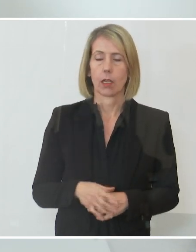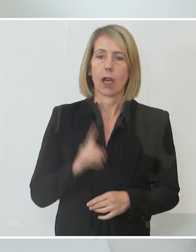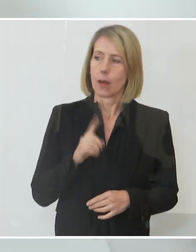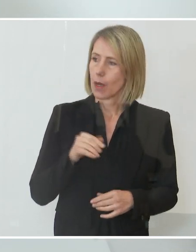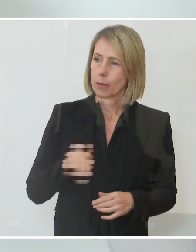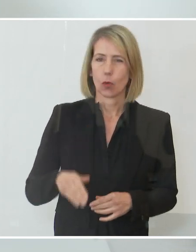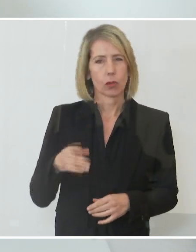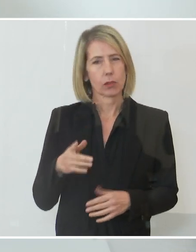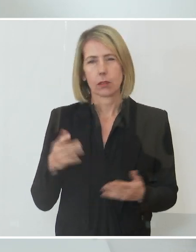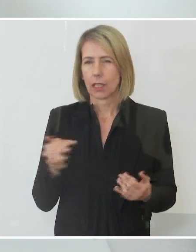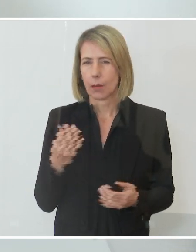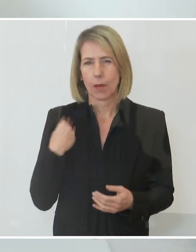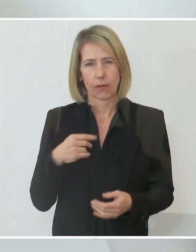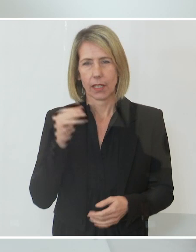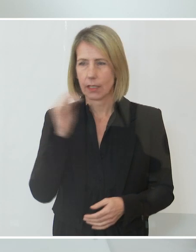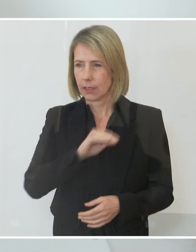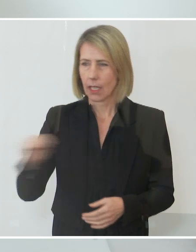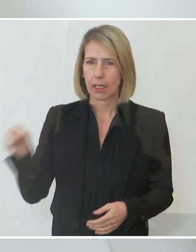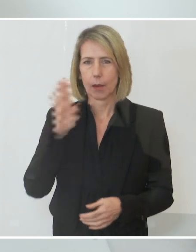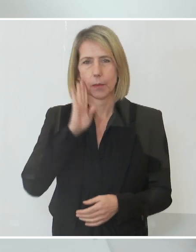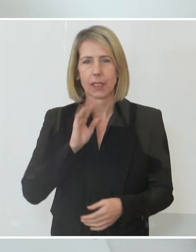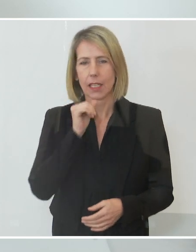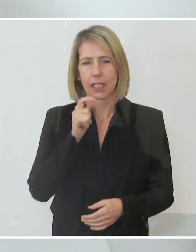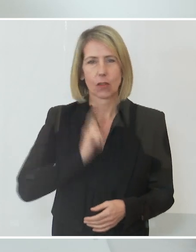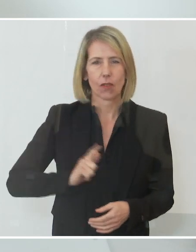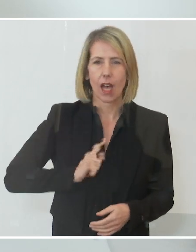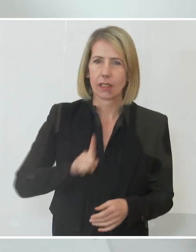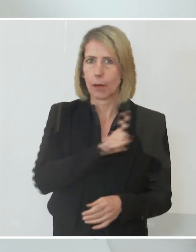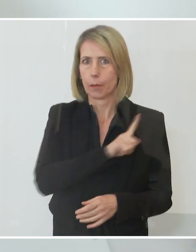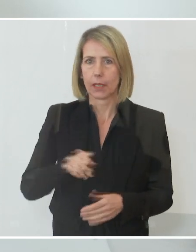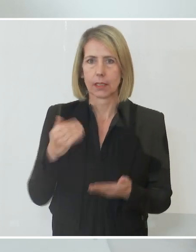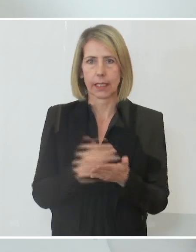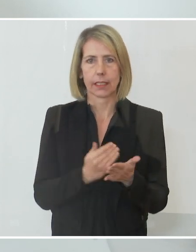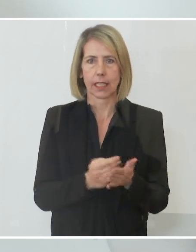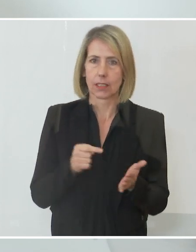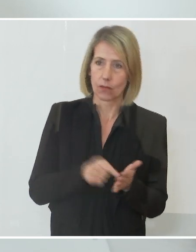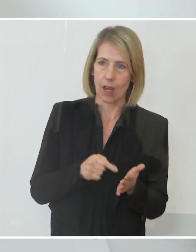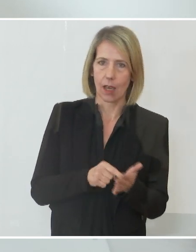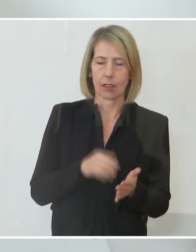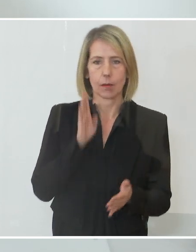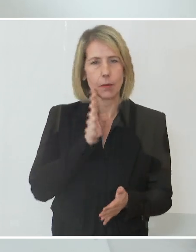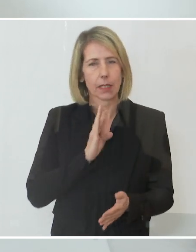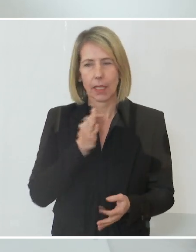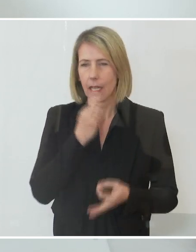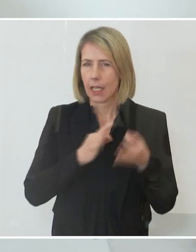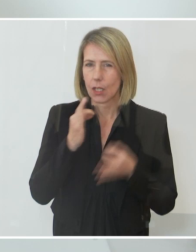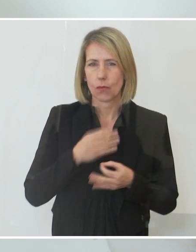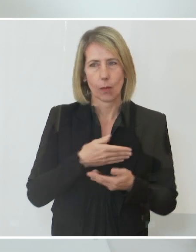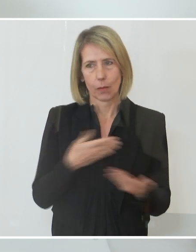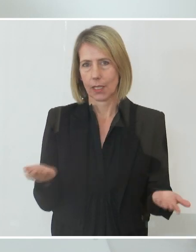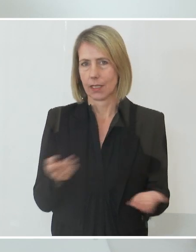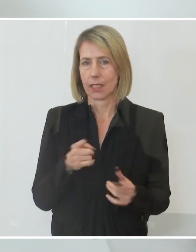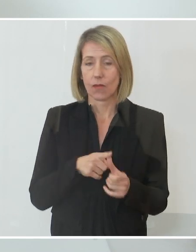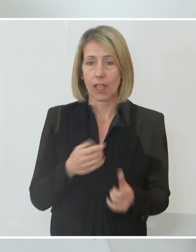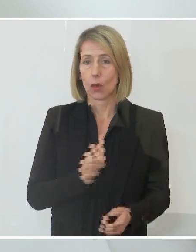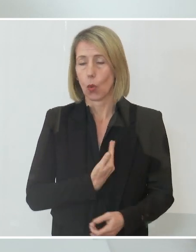genug betonen. Bitte warten Sie nicht auf Inkrafttreten des Gesetzes. Bitte informieren Sie sich. Reden Sie mit Ihrem Arzt, Ihrer Ärztin, wenn Sie